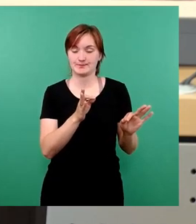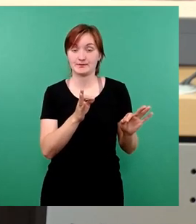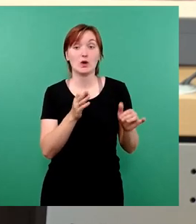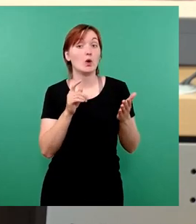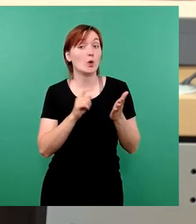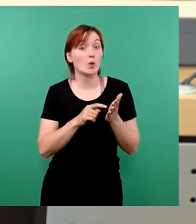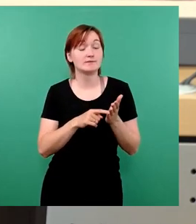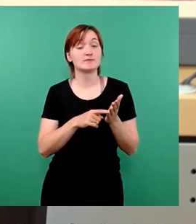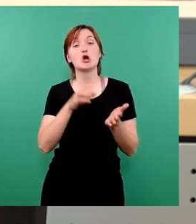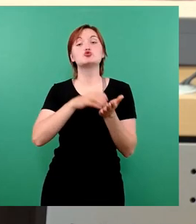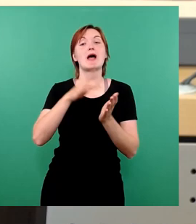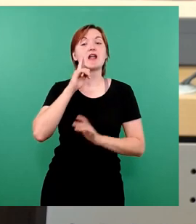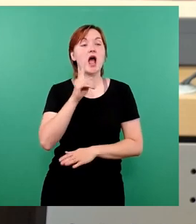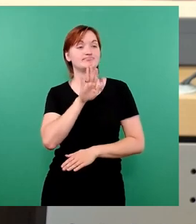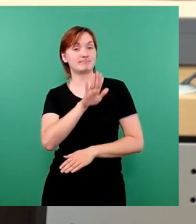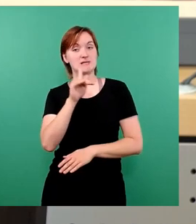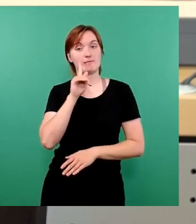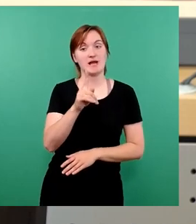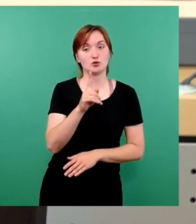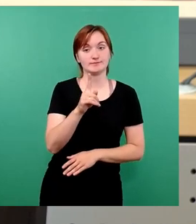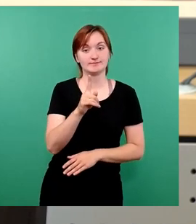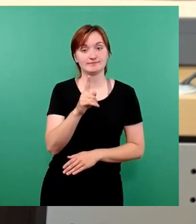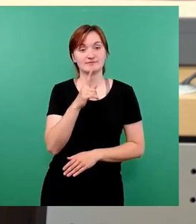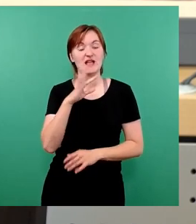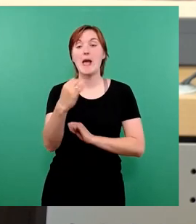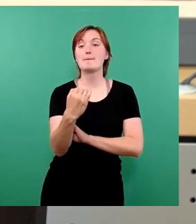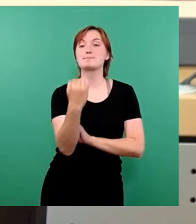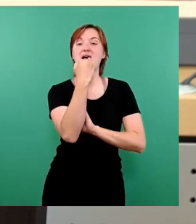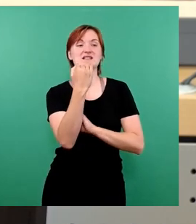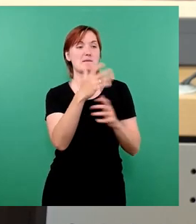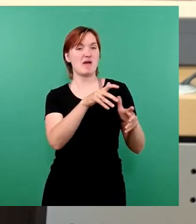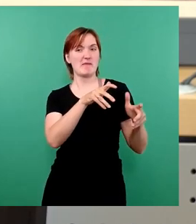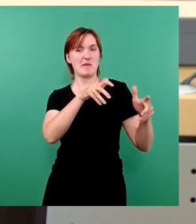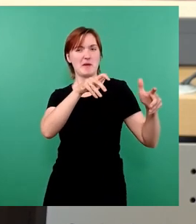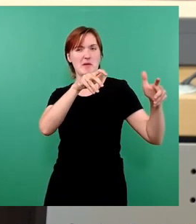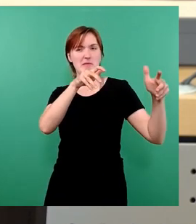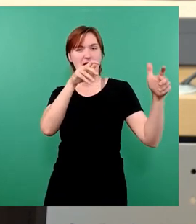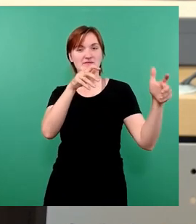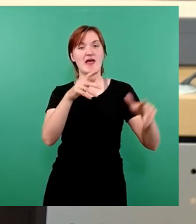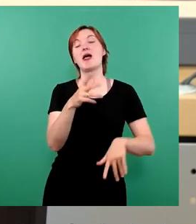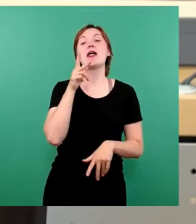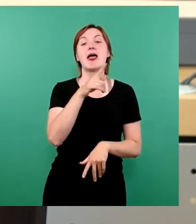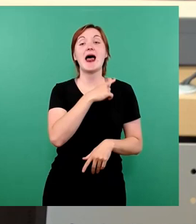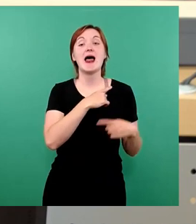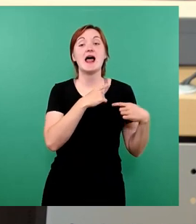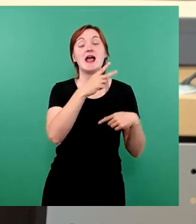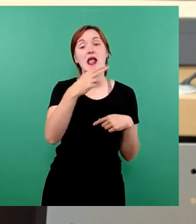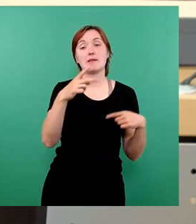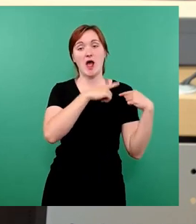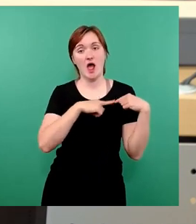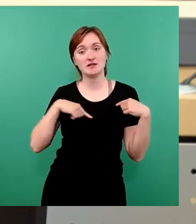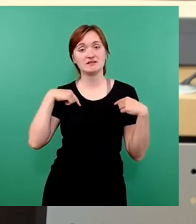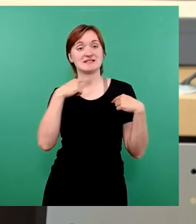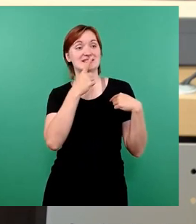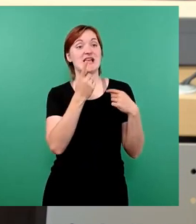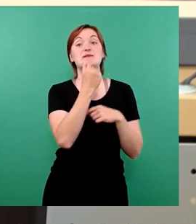des Stadtrates handelt es sich um eine Machtanhäufung sondergleichen, dadurch, dass Herr Hilbert in Personalunion Finanzbeigeordneter und